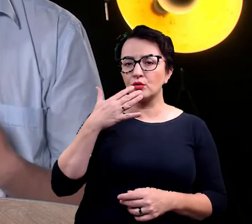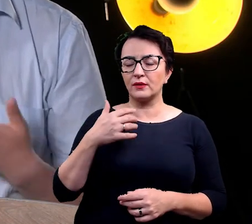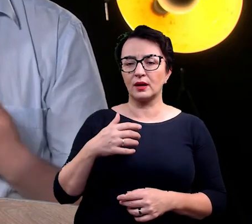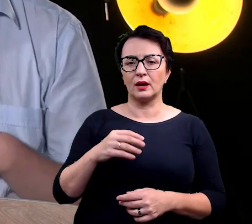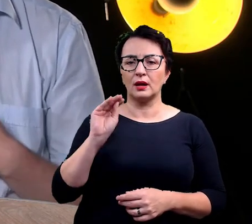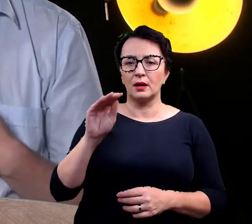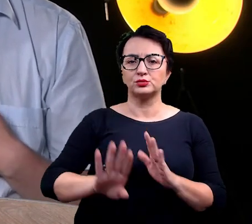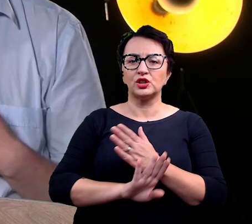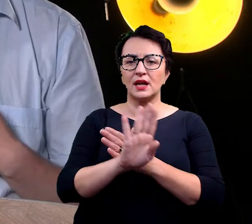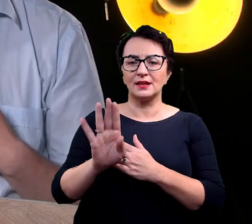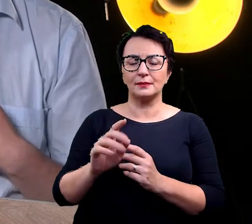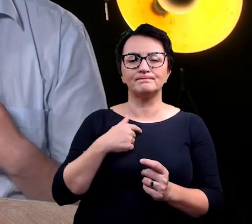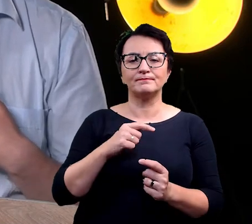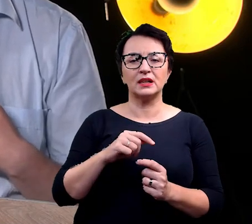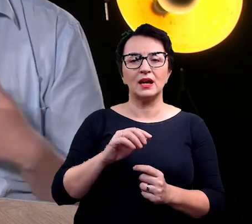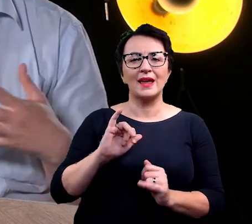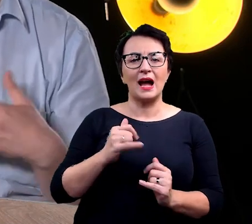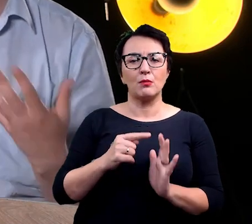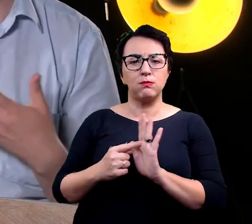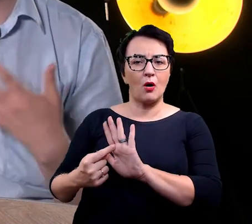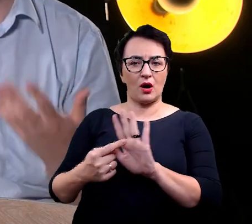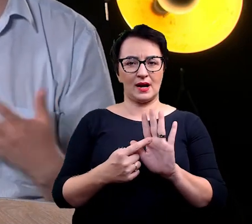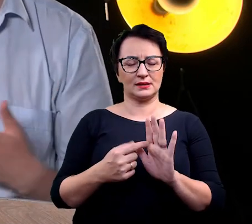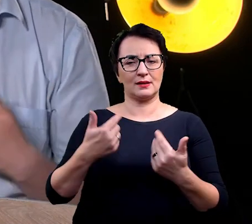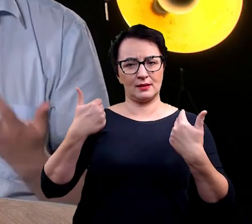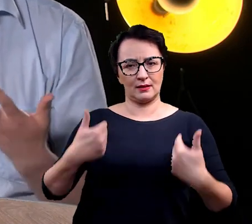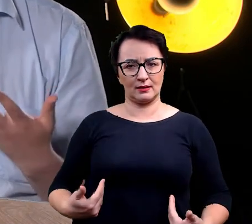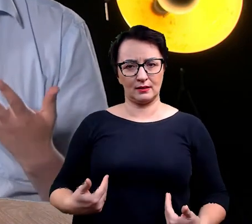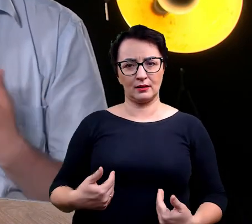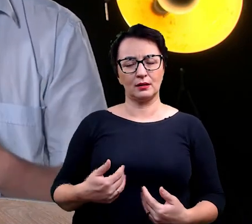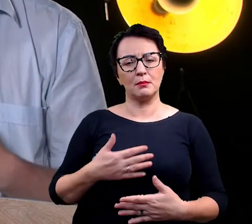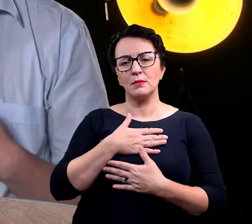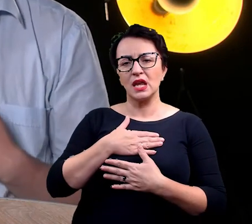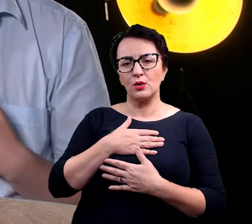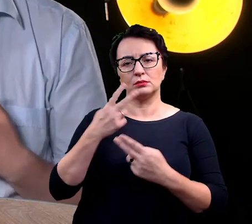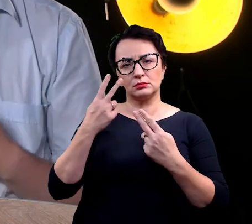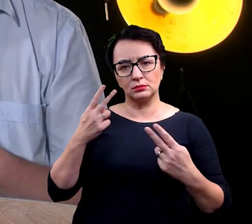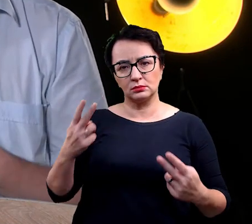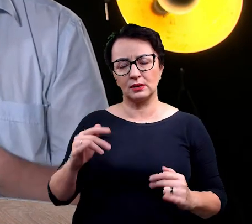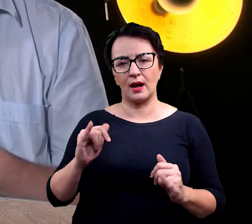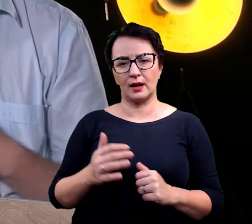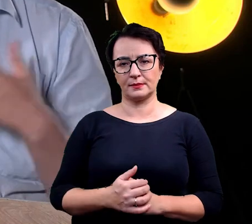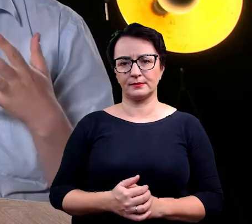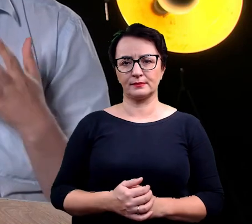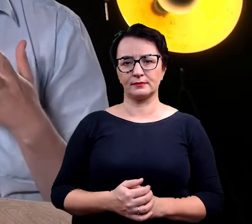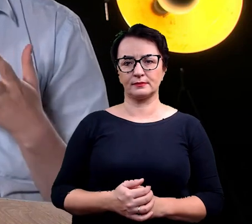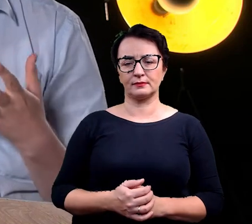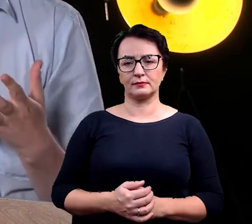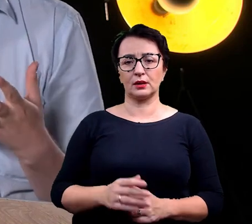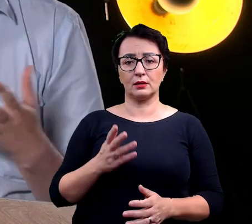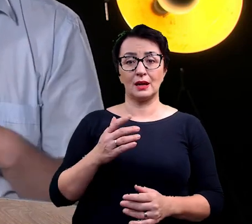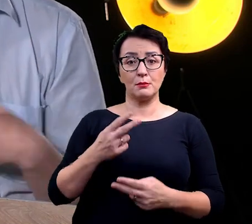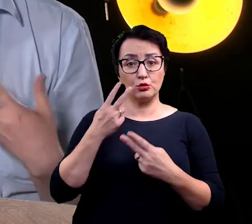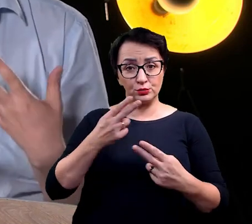czasu przedstawienie się na islandzki sposób, zwracanie się do innych osób. Najbardziej uprzejmym sposobem jest mówienie, używanie